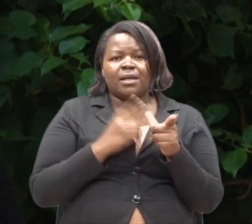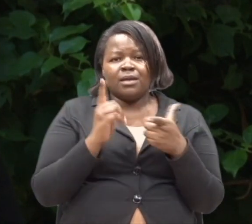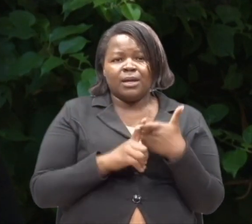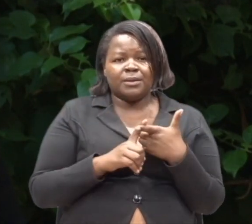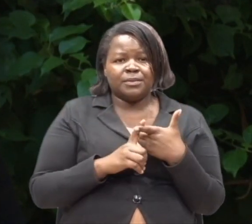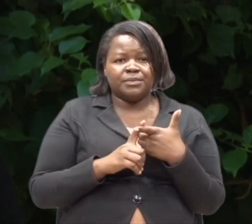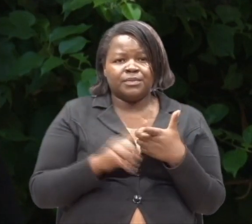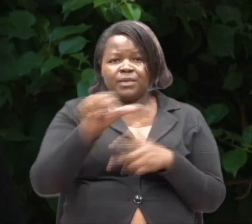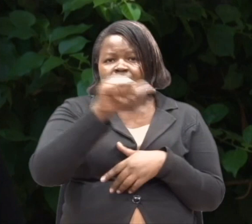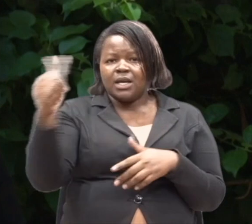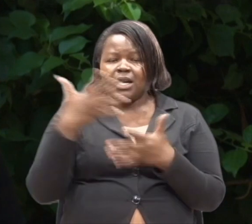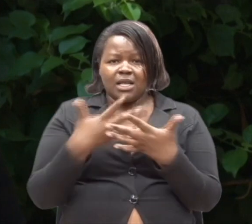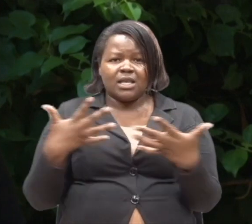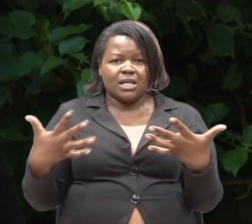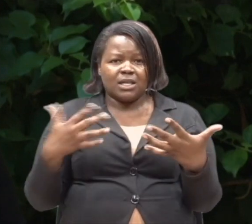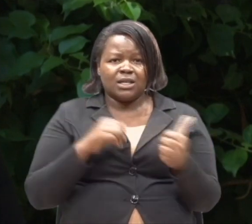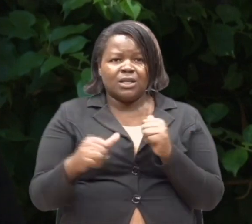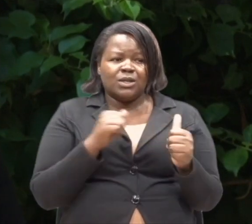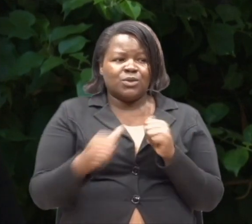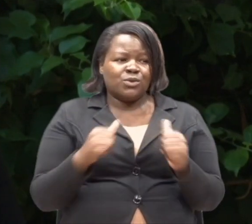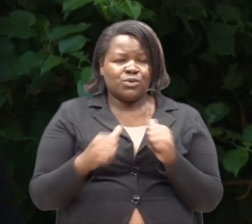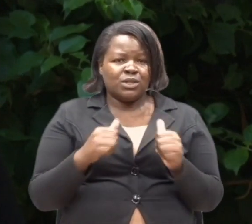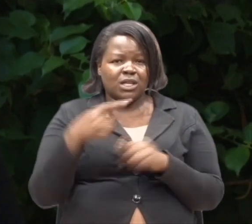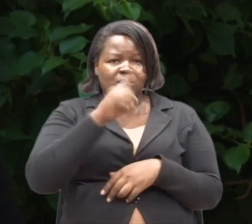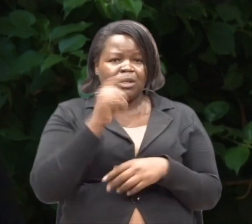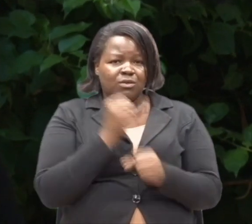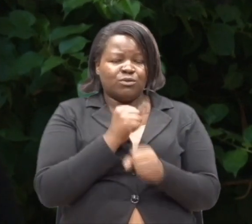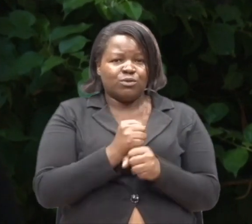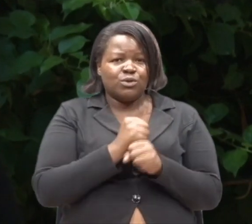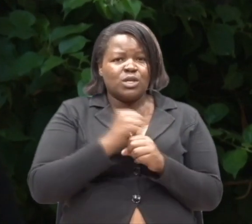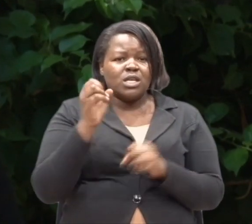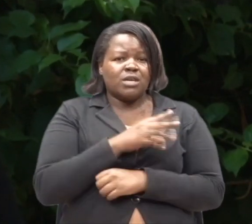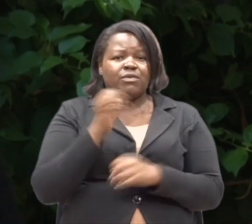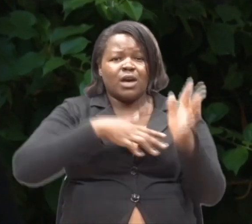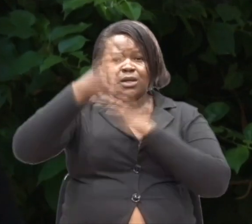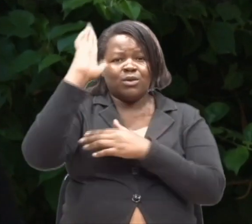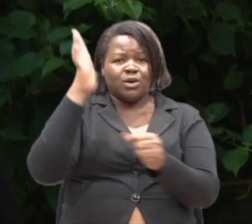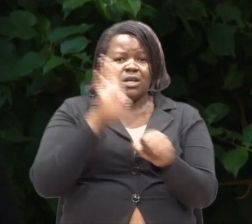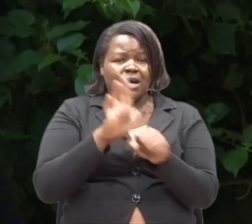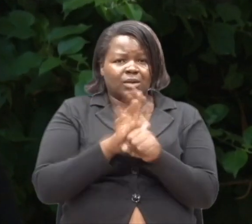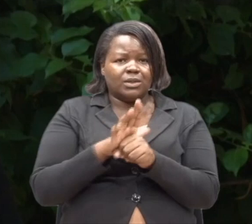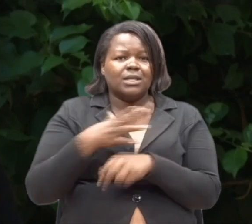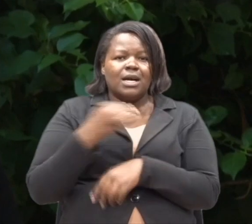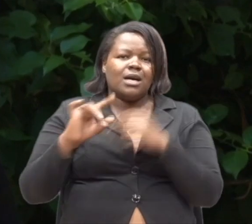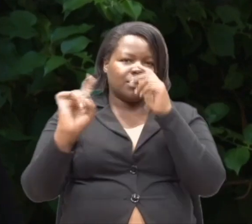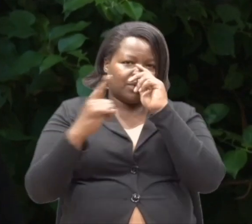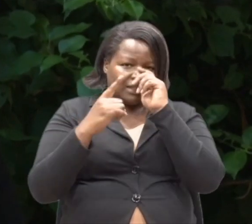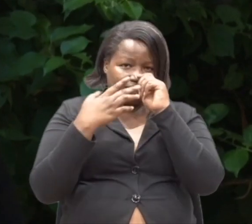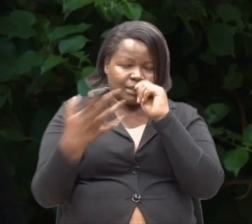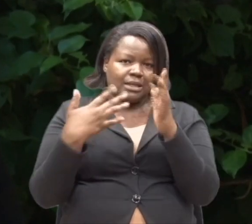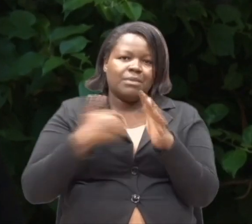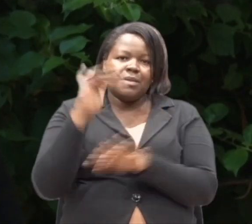Then, kitu igine alikuwa, anamuogopa mungu. Na diyo, kitu ya kwanza nilikuwa,